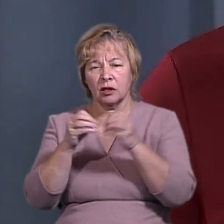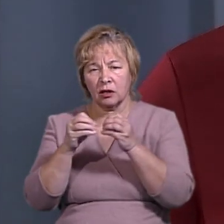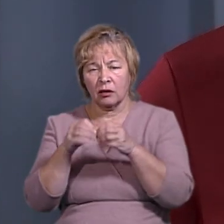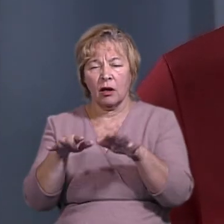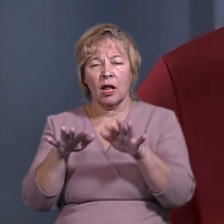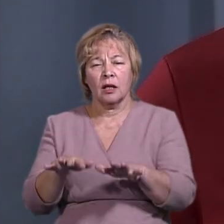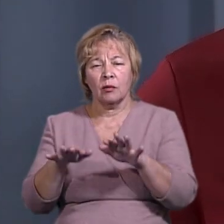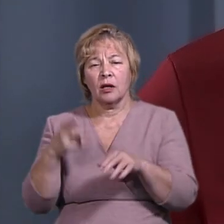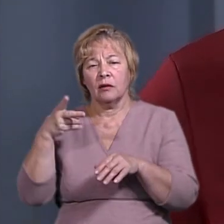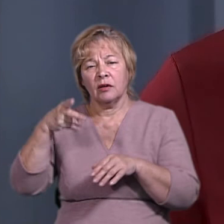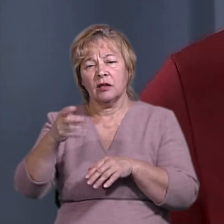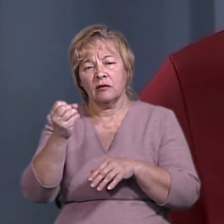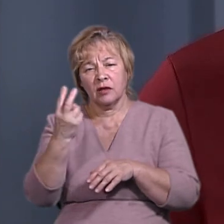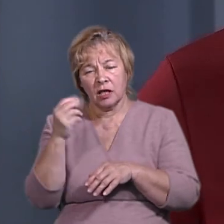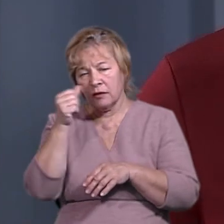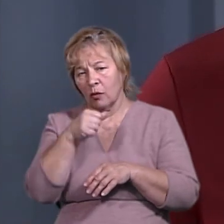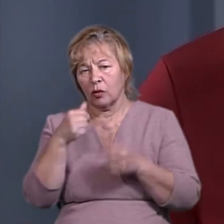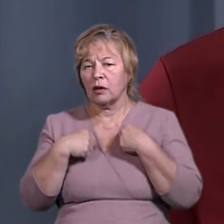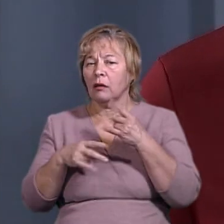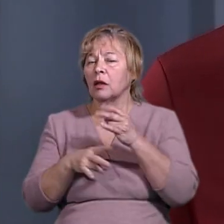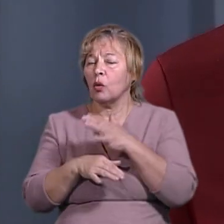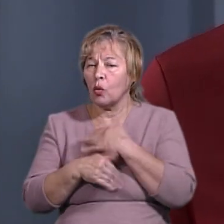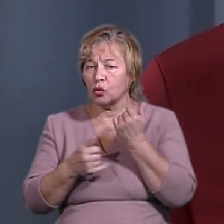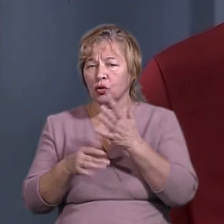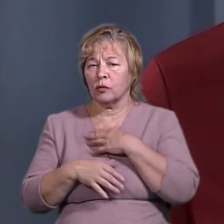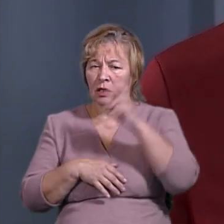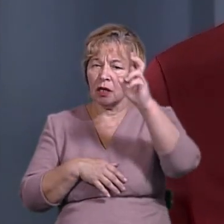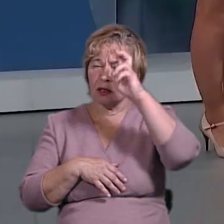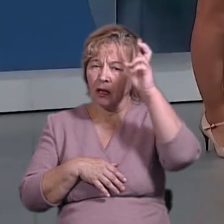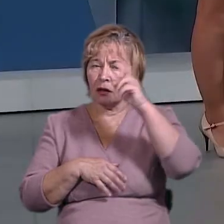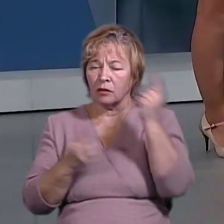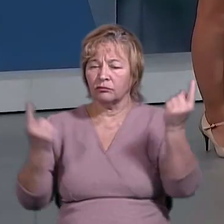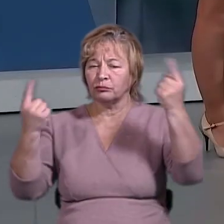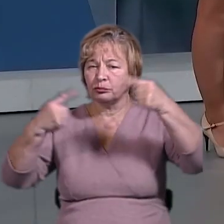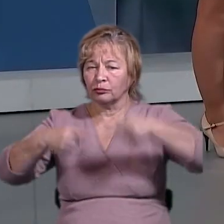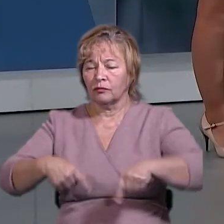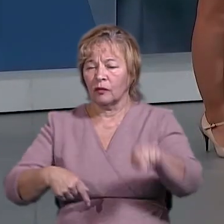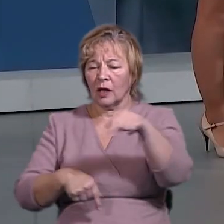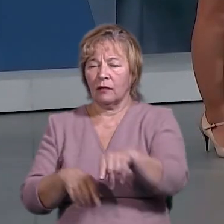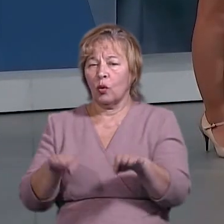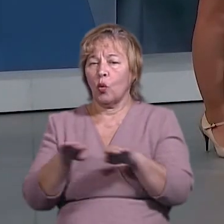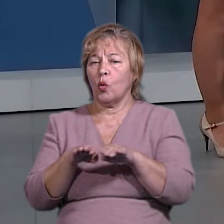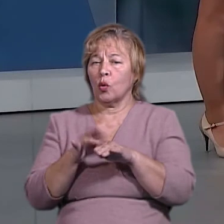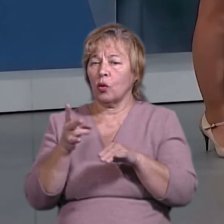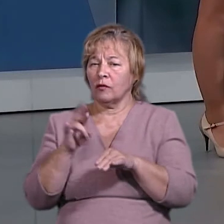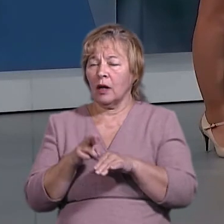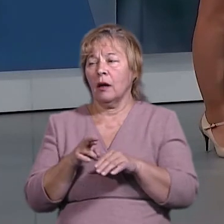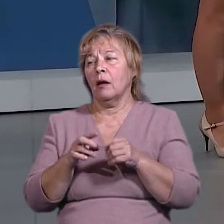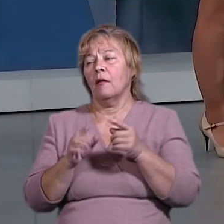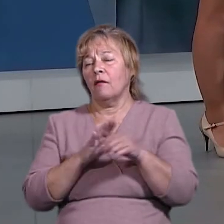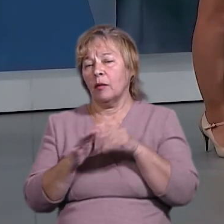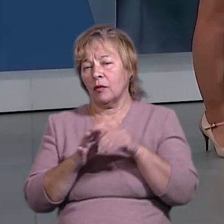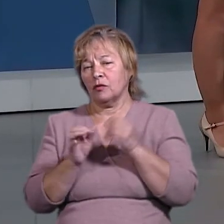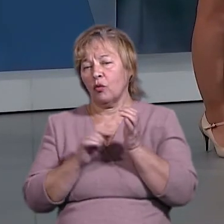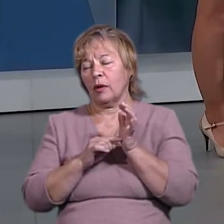на місцевих, 2012-му році. Я не хочу, щоб наша країна скотилася до того рівня конкурентності виборчого